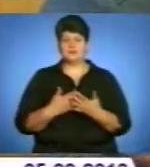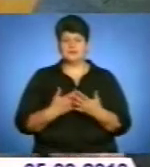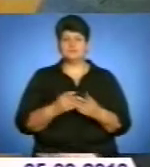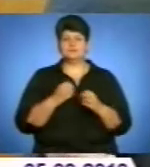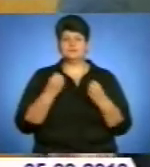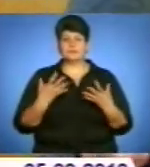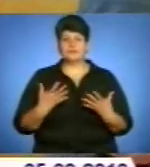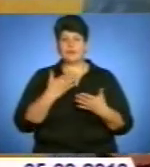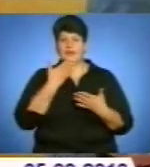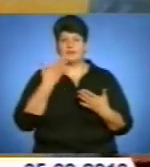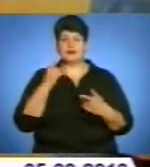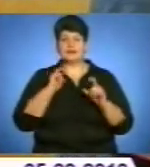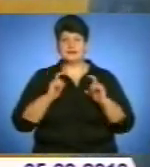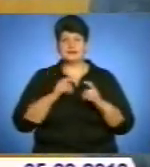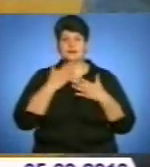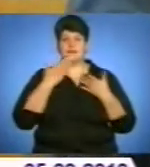Немає сесії, немає ради.